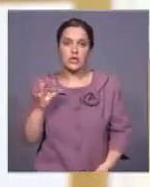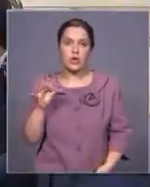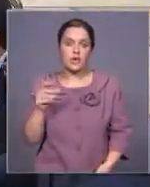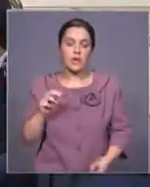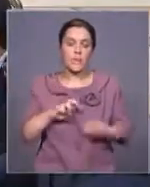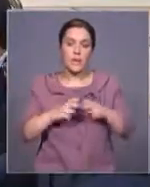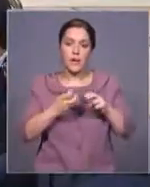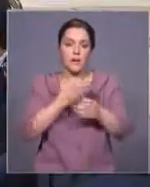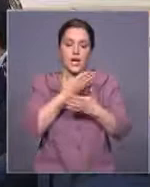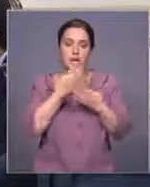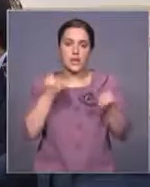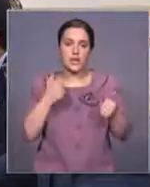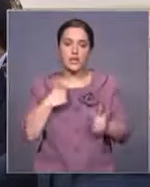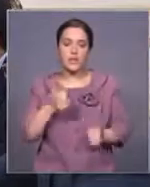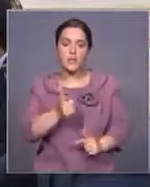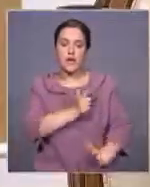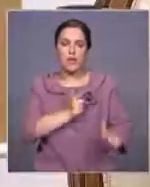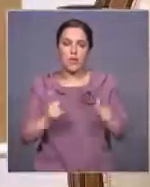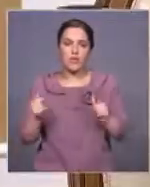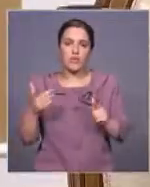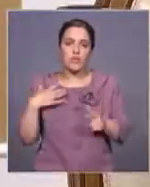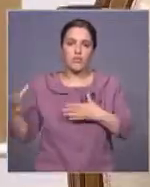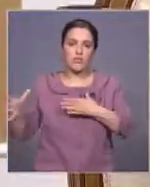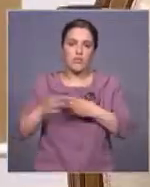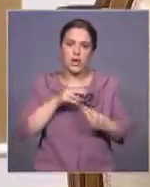по всем направлениям сотрудничать с вами.